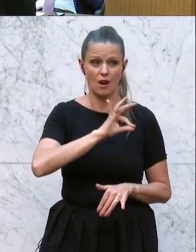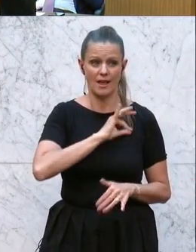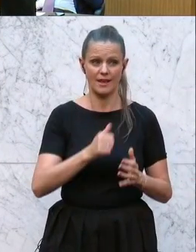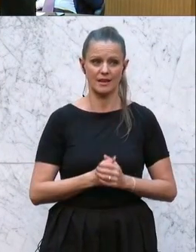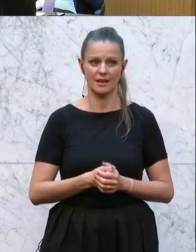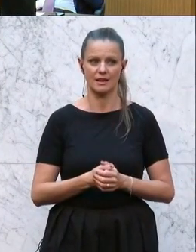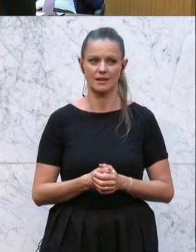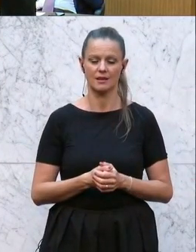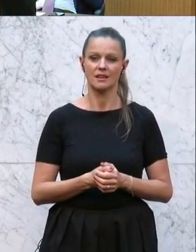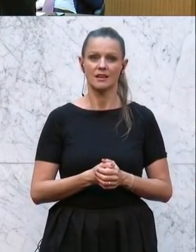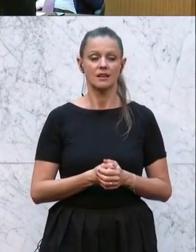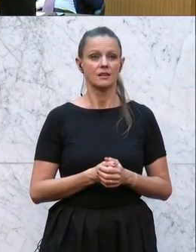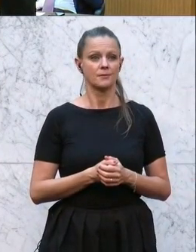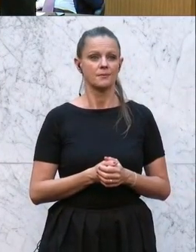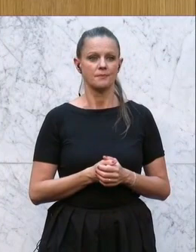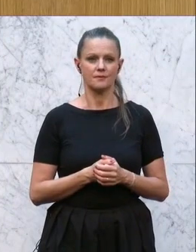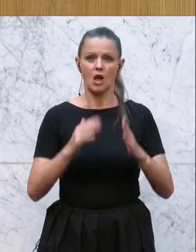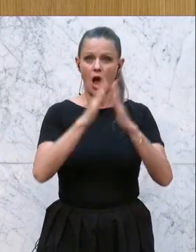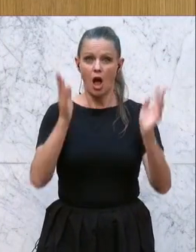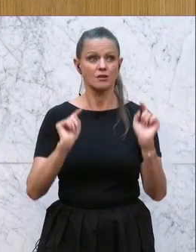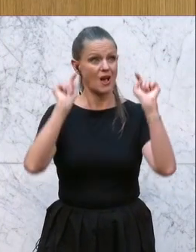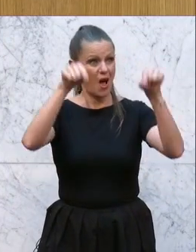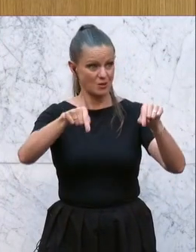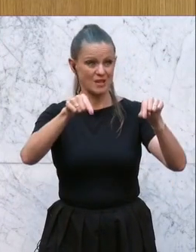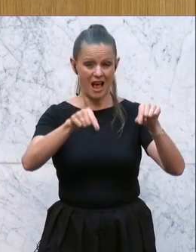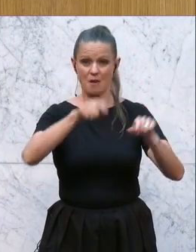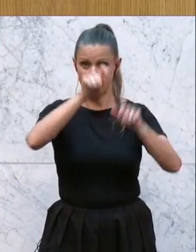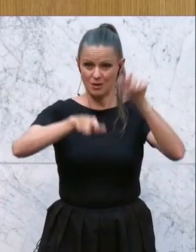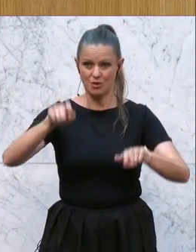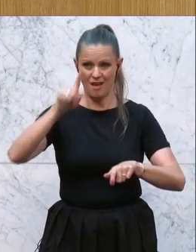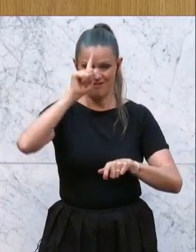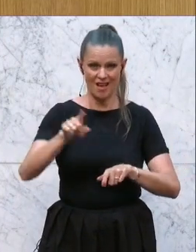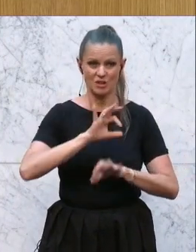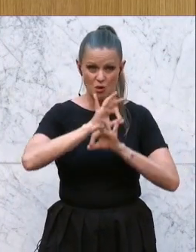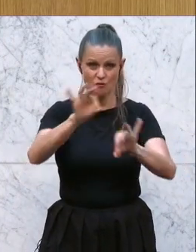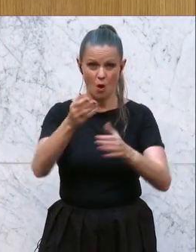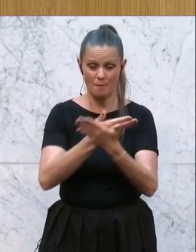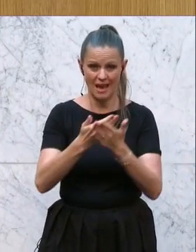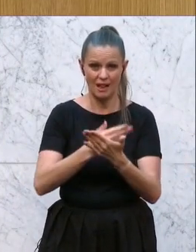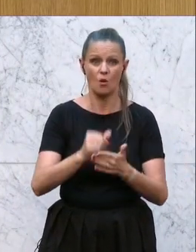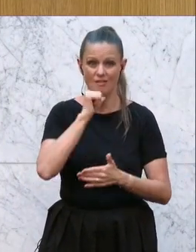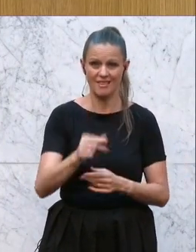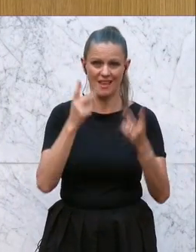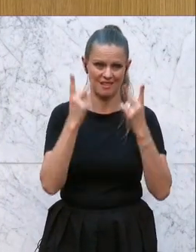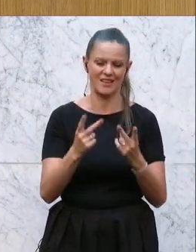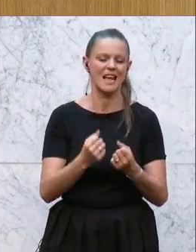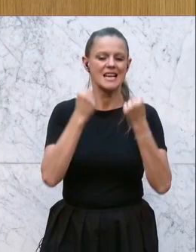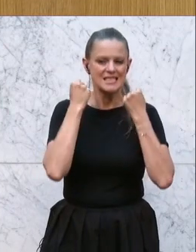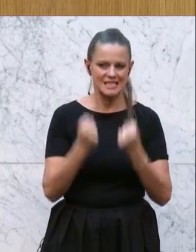Wenn die Leute außerhalb von diesem Haus wissen würden, wie unwichtig ihnen Bildung ist, würden sie sie nicht mehr wählen.